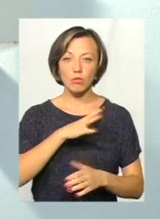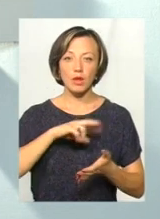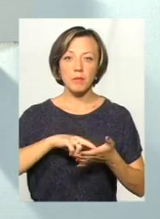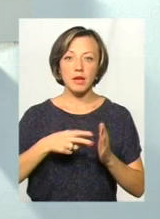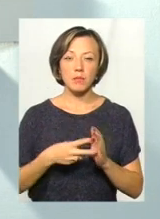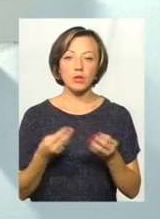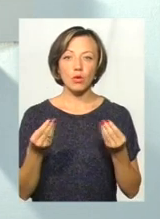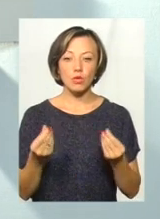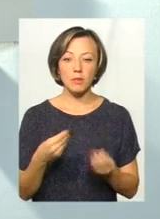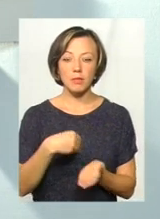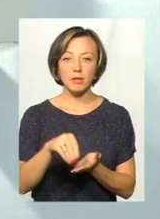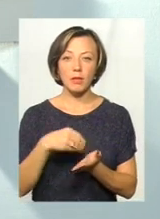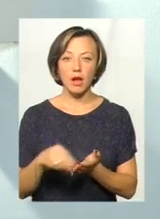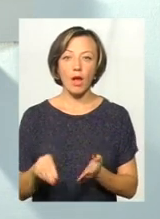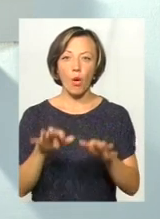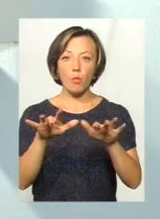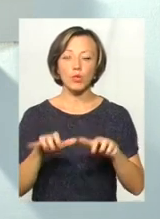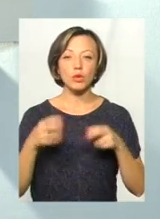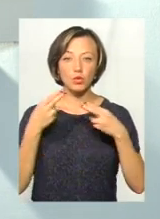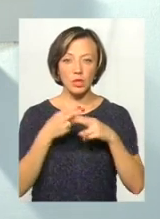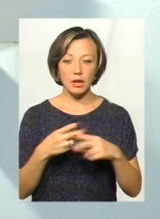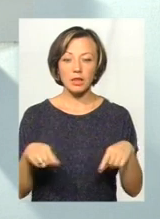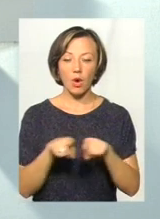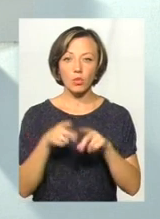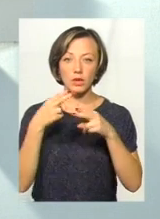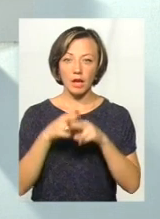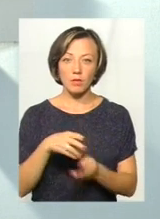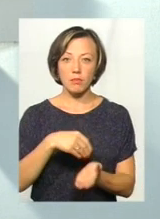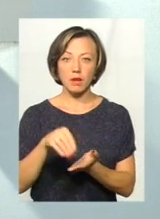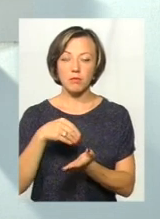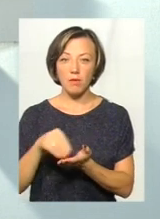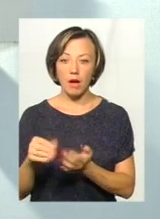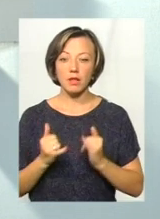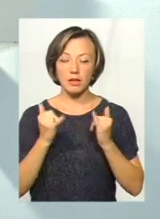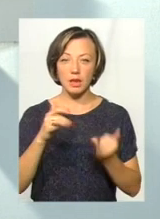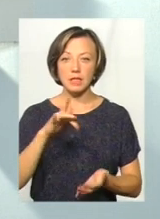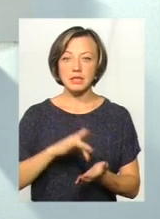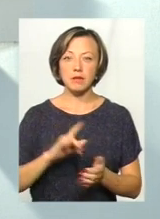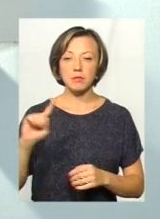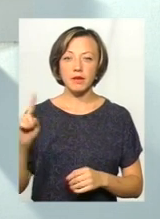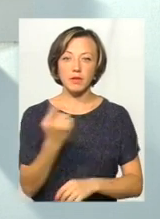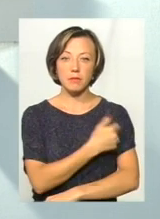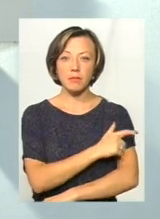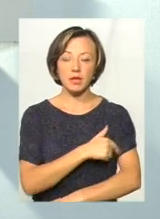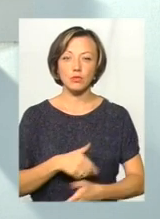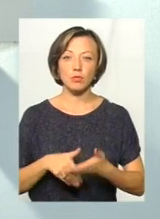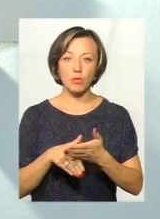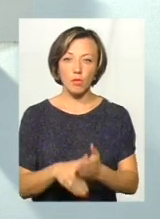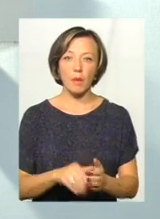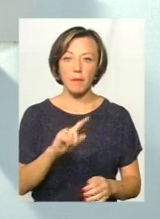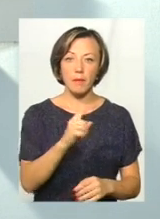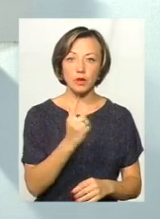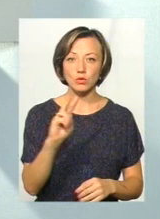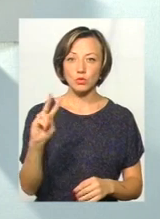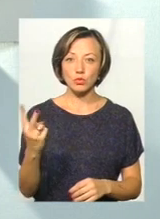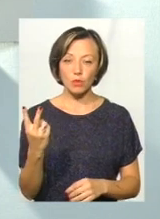певні кошти для придбання комп'ютерної техніки. Саме таку техніку ми придбали для Центрів первинної медико-санітарної допомоги, як для першого,